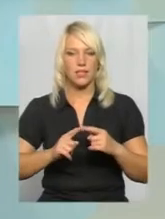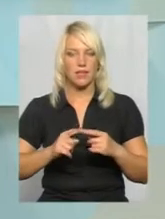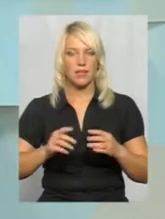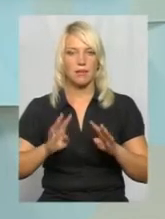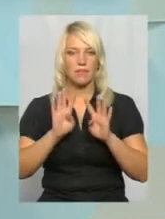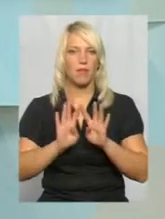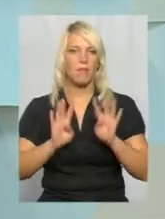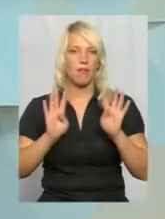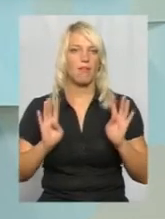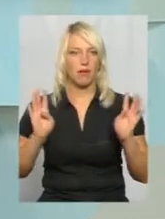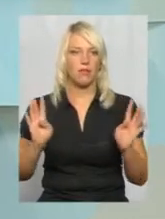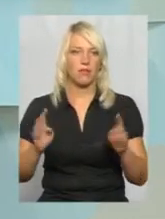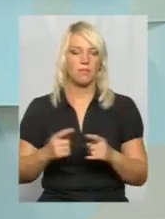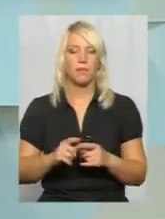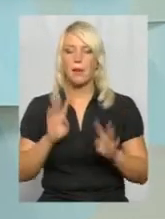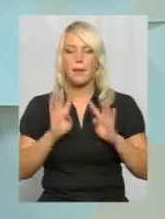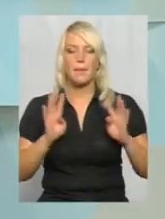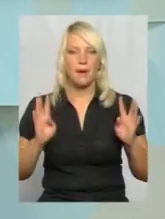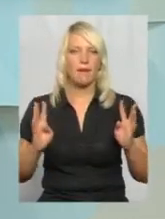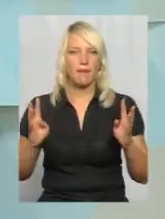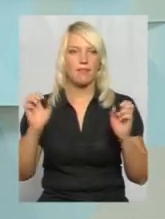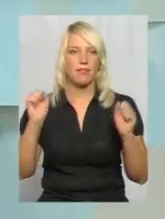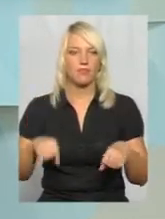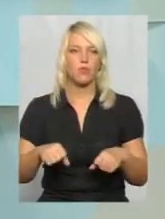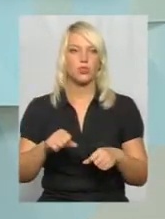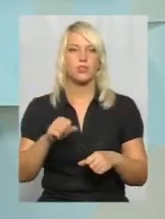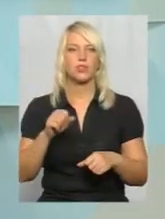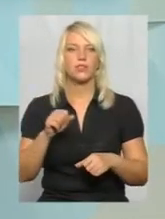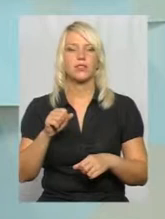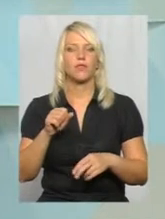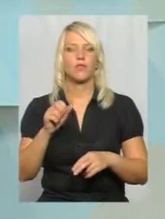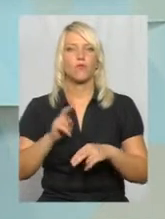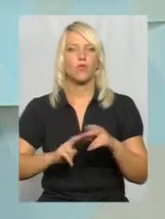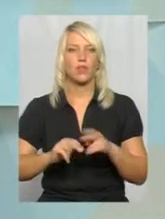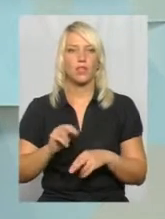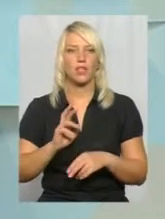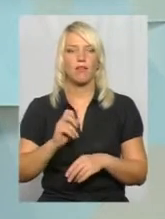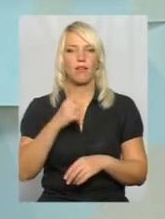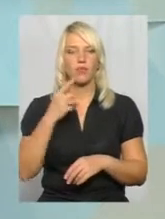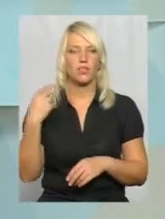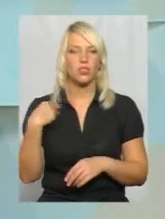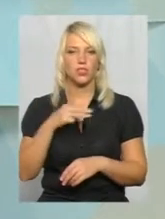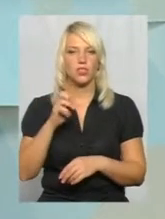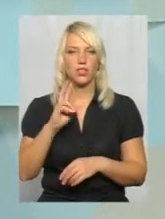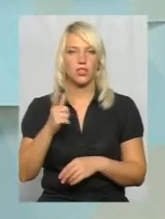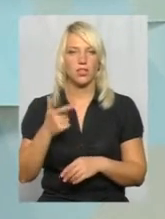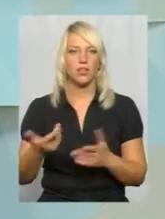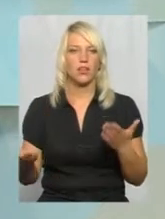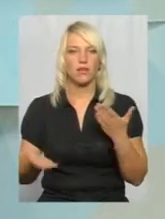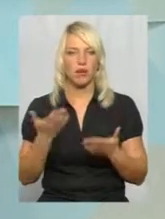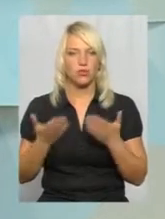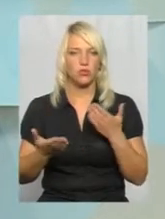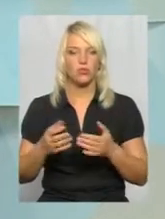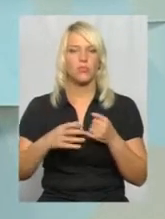Паркани можна зводити тільки, як говорив начальник, житло виконання господарства, якщо земля приватизована.